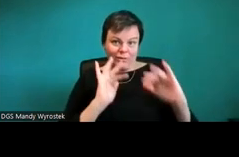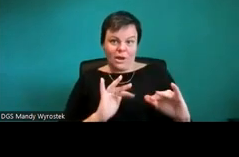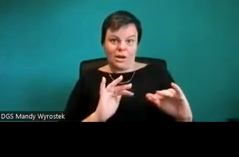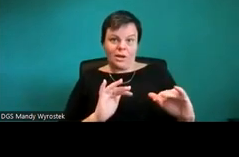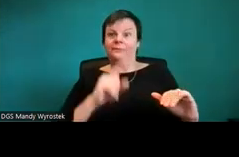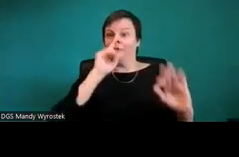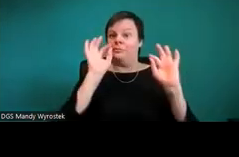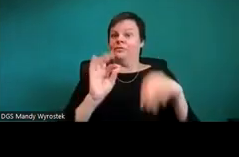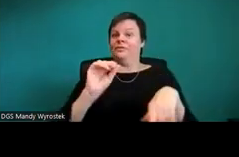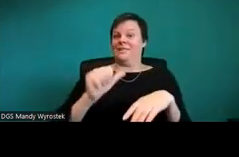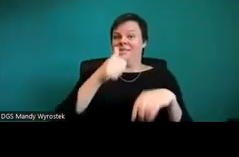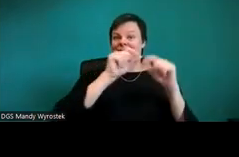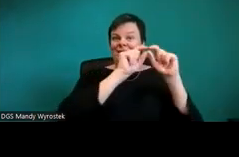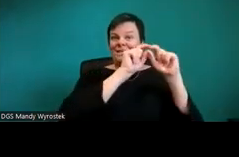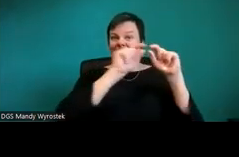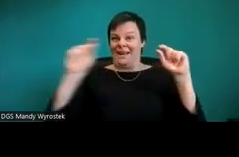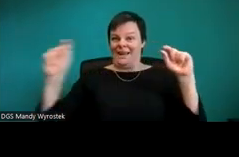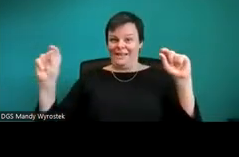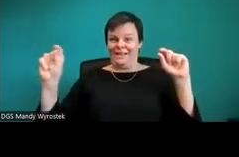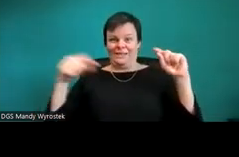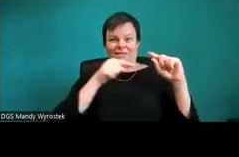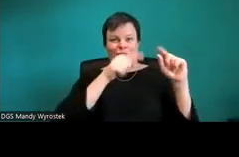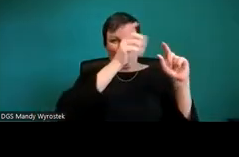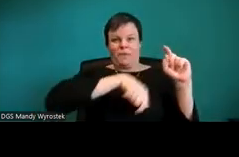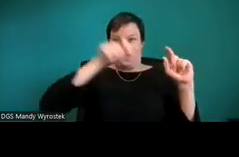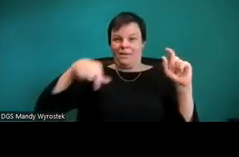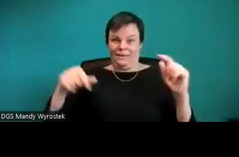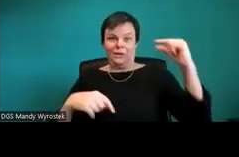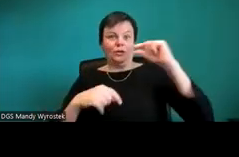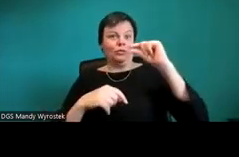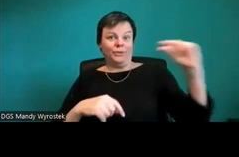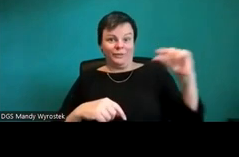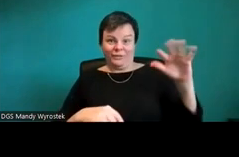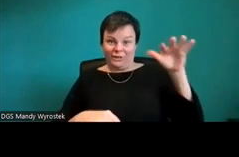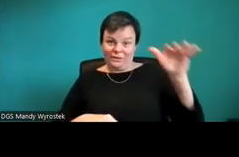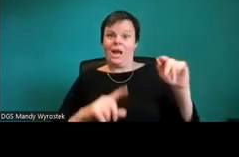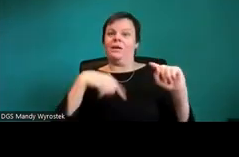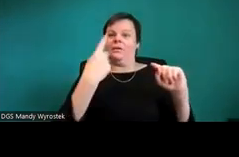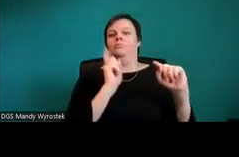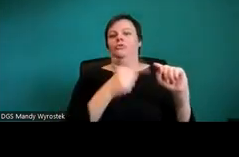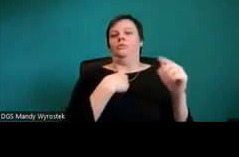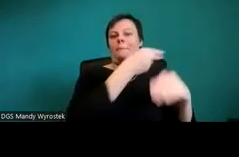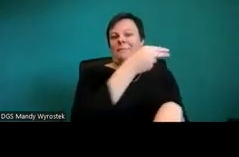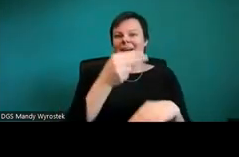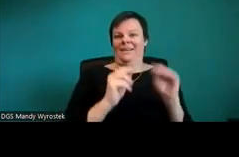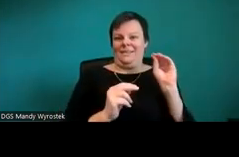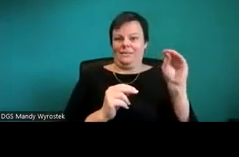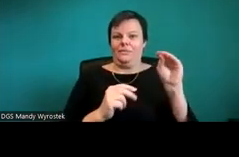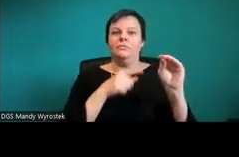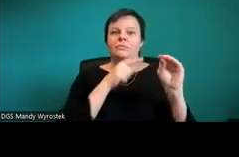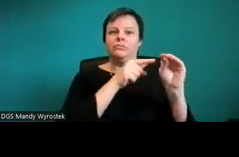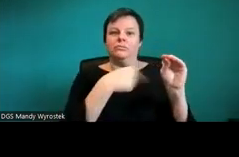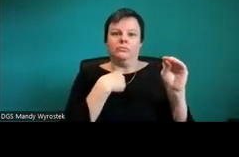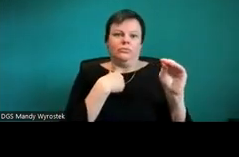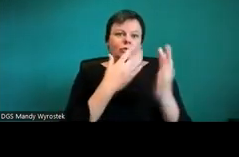Tabellenentwurf und dann dieses Häkchen bei Überschrift. Das heißt, das ist schon gesetzt. Und wenn ich jetzt sage,